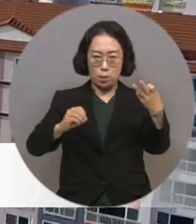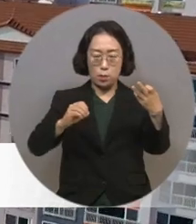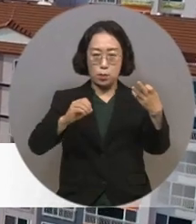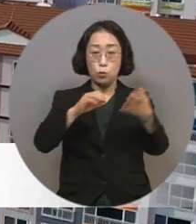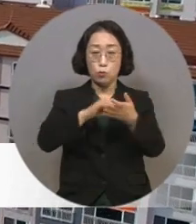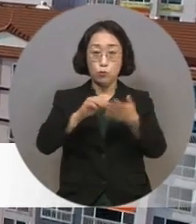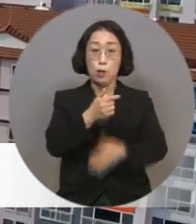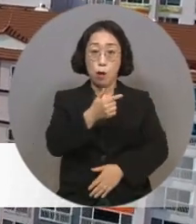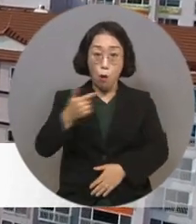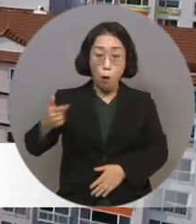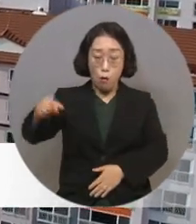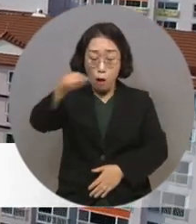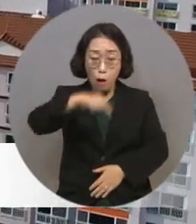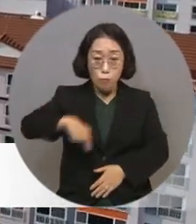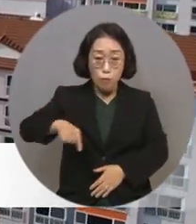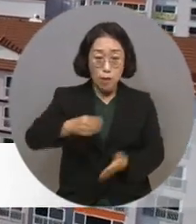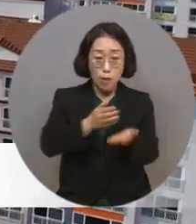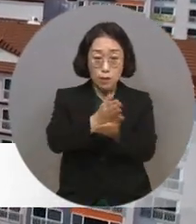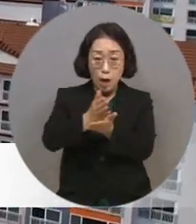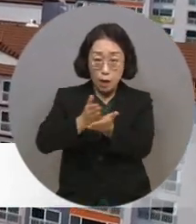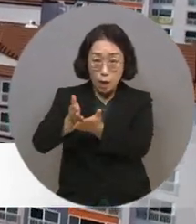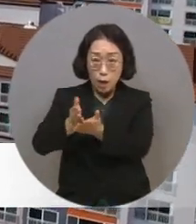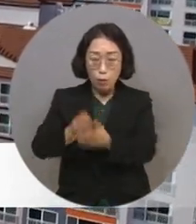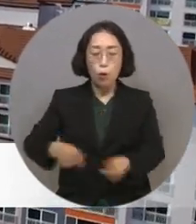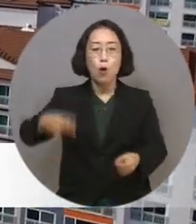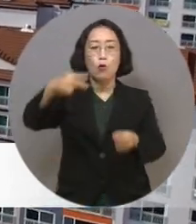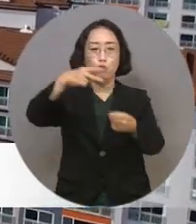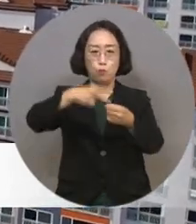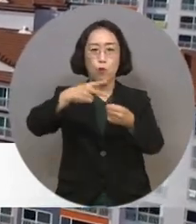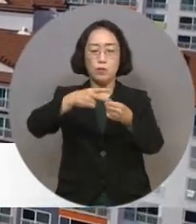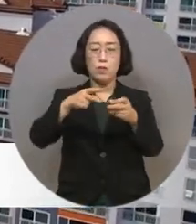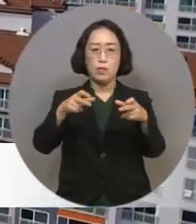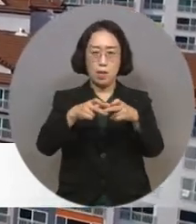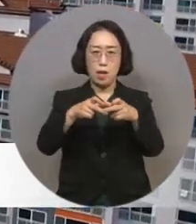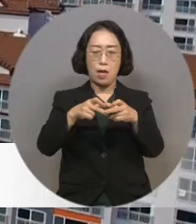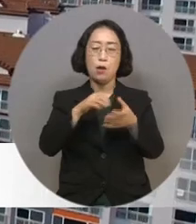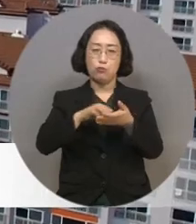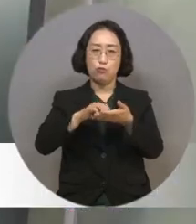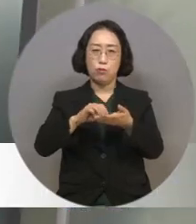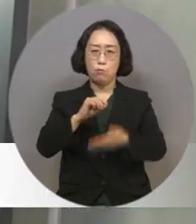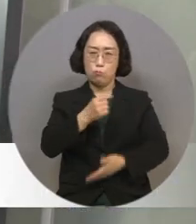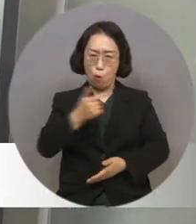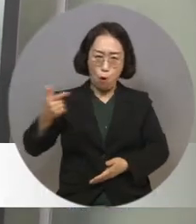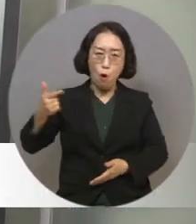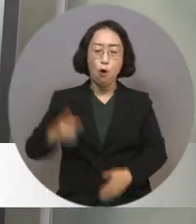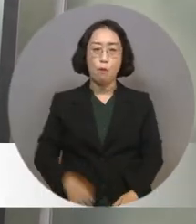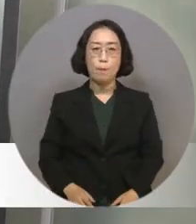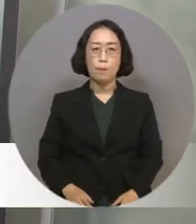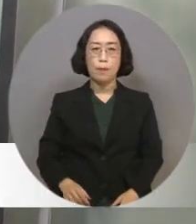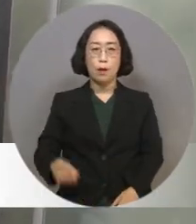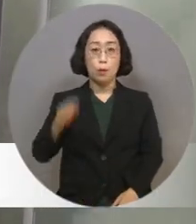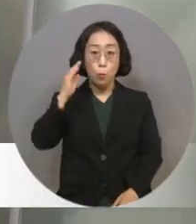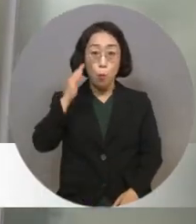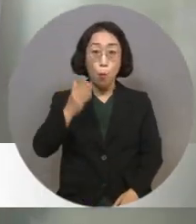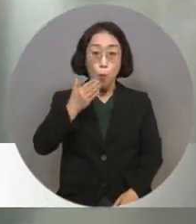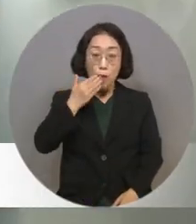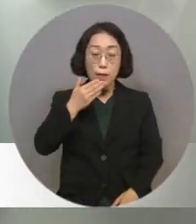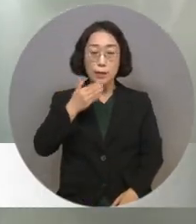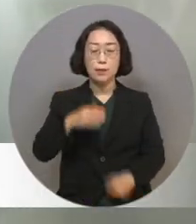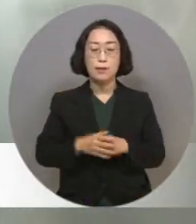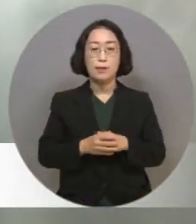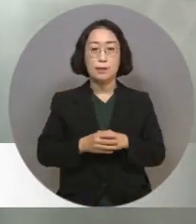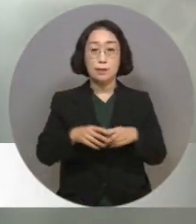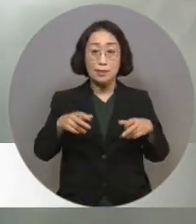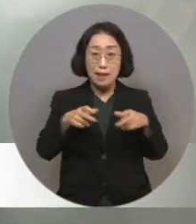이는 15개 장애 유형 중 두 번째로 높은 수준입니다. 특히 청각언어장애인은